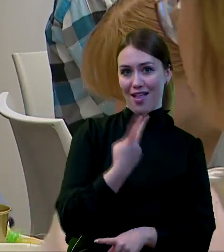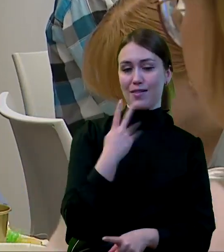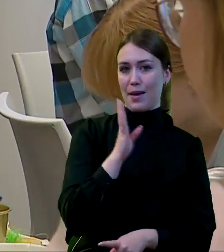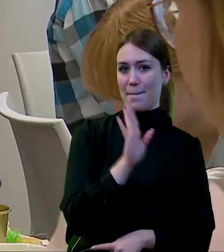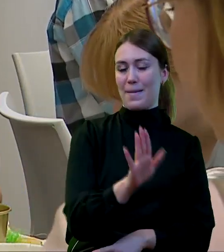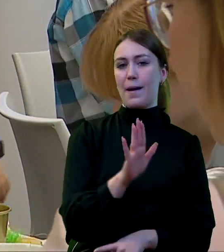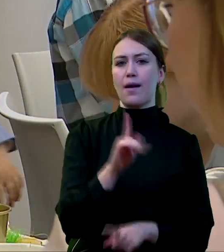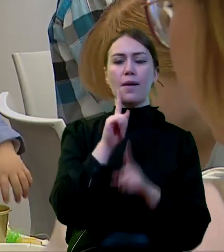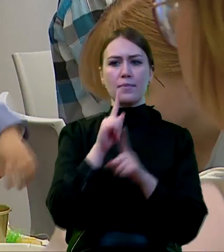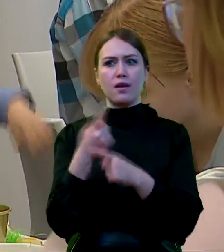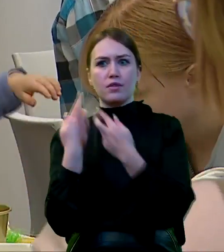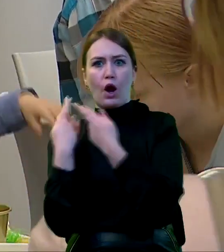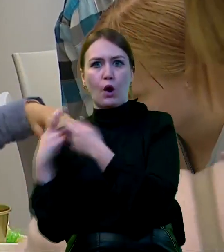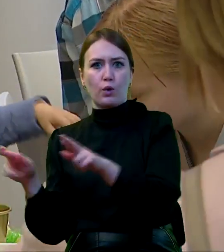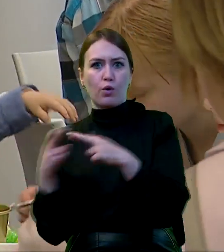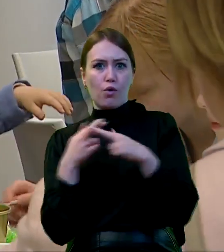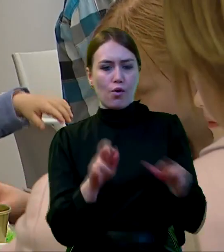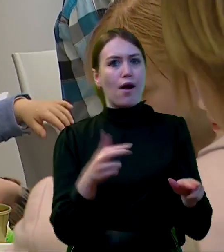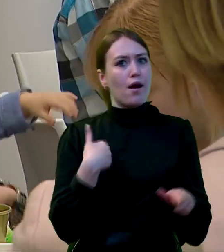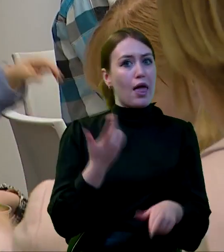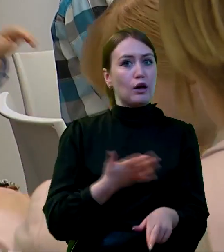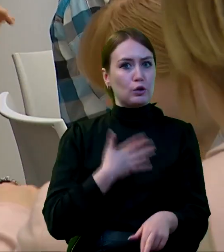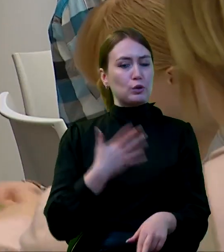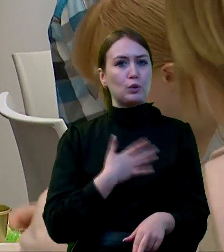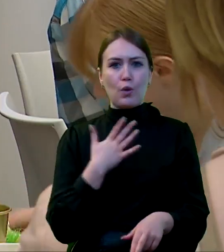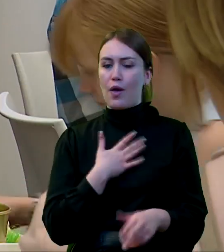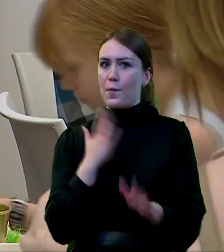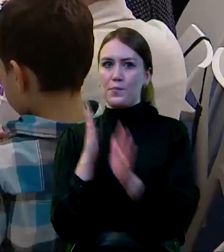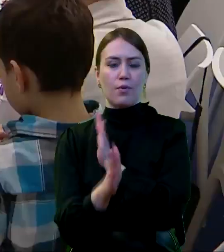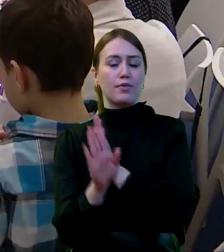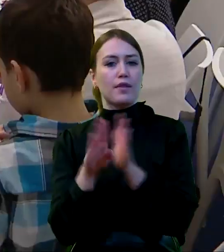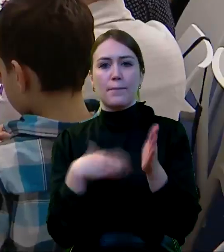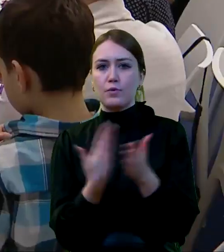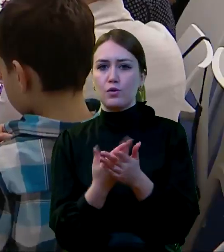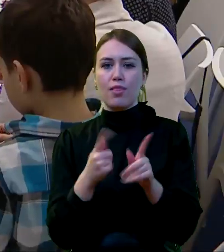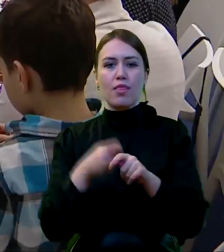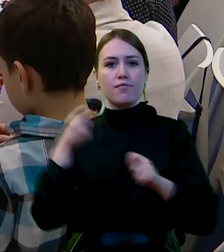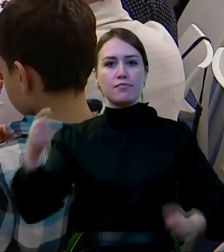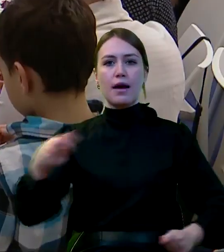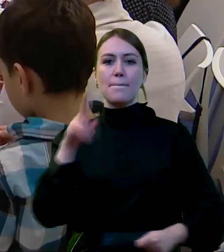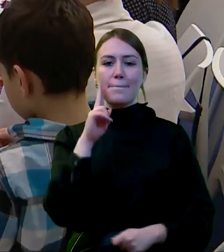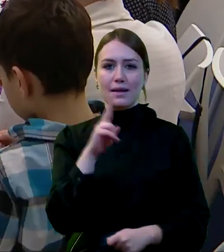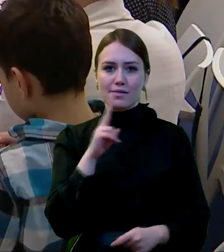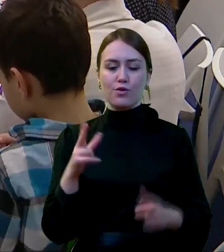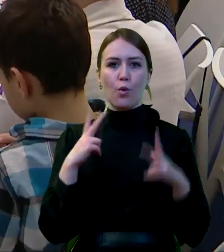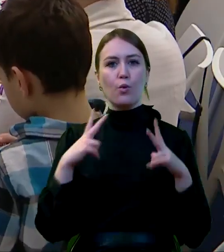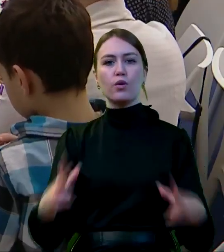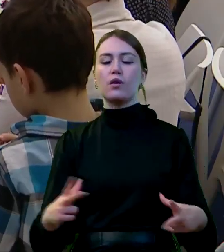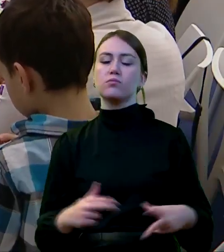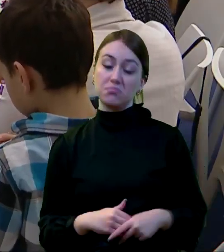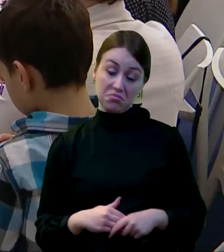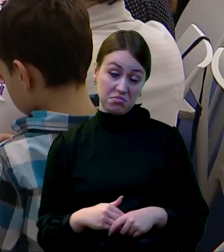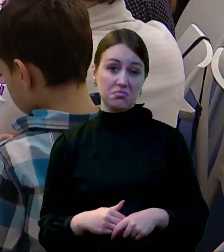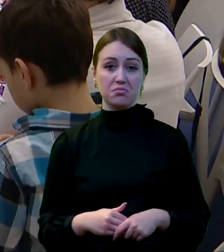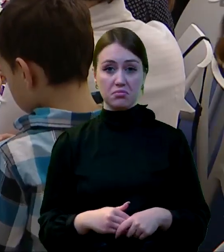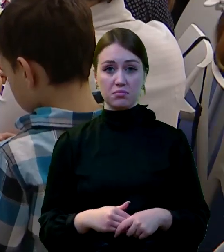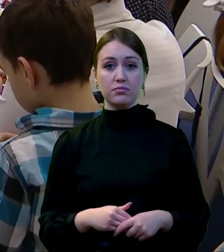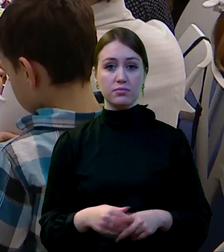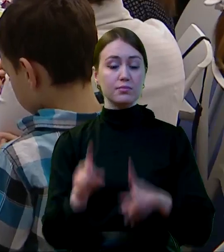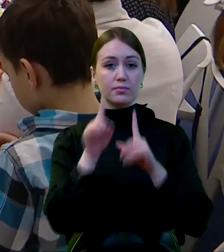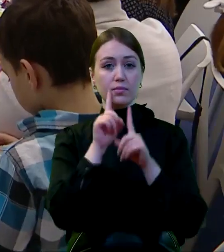I tutaj te różnice były dla mnie odczuwalne dosłownie wprost. Na przykład wydłużony urlop macierzyński. To jest